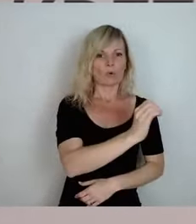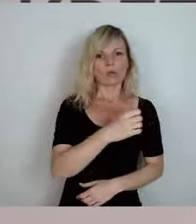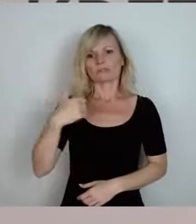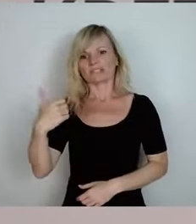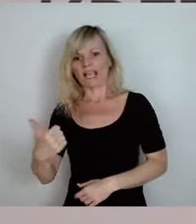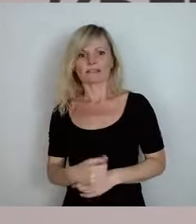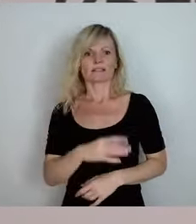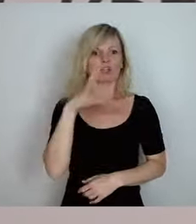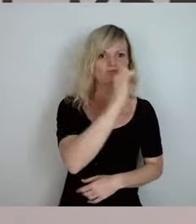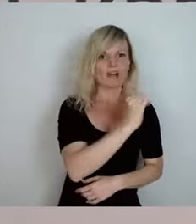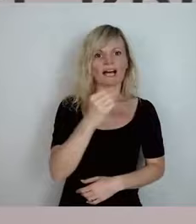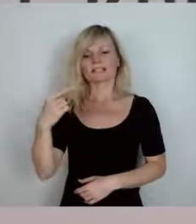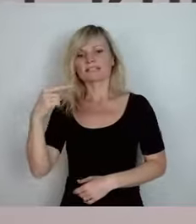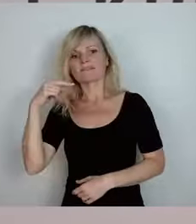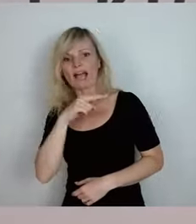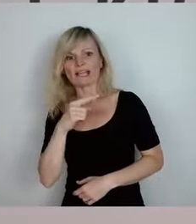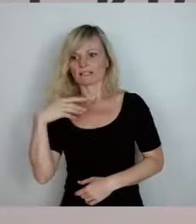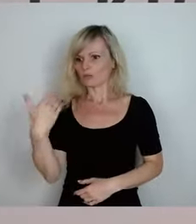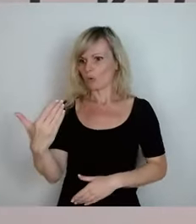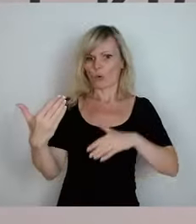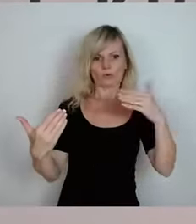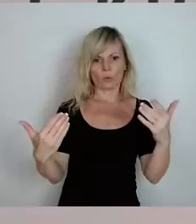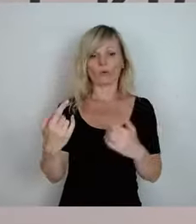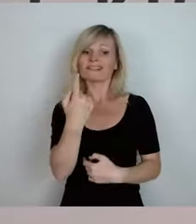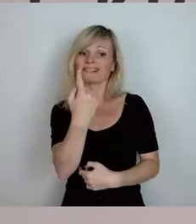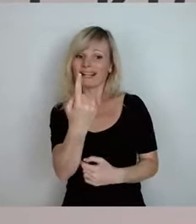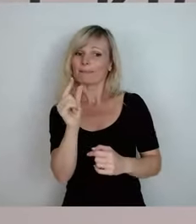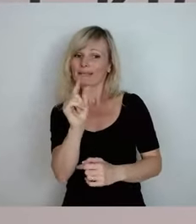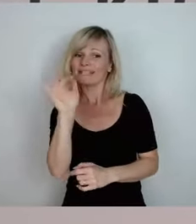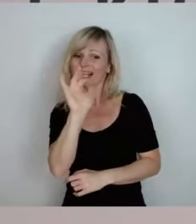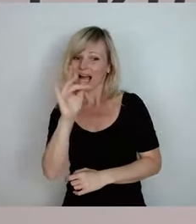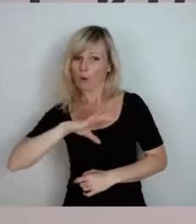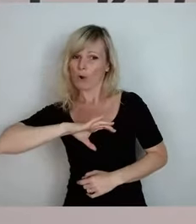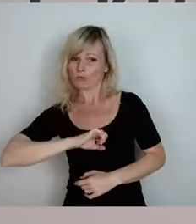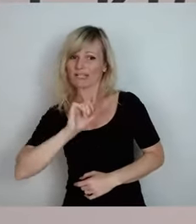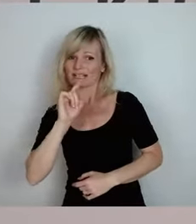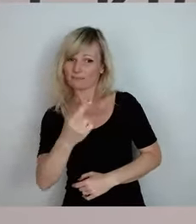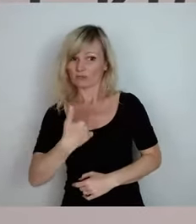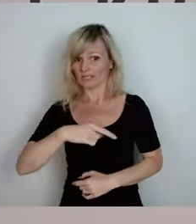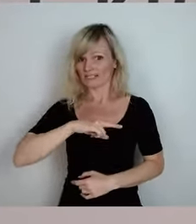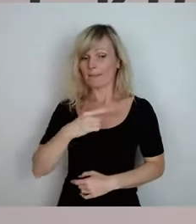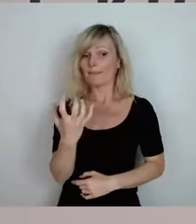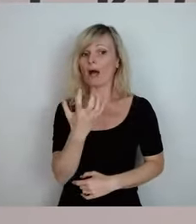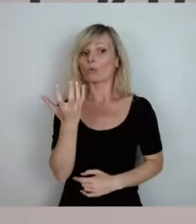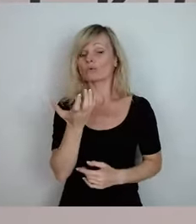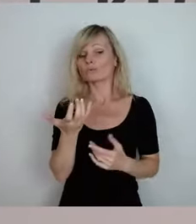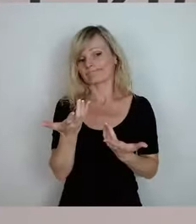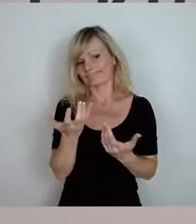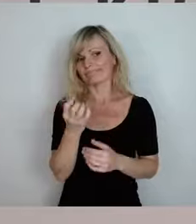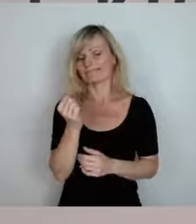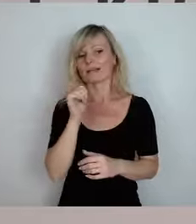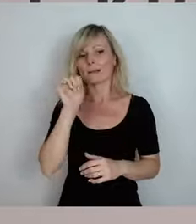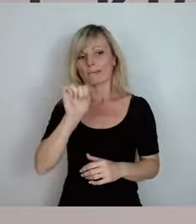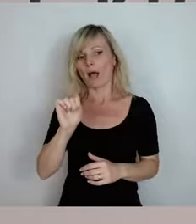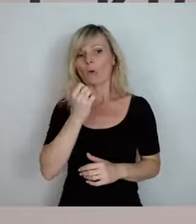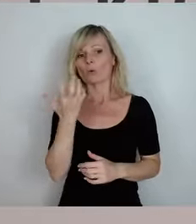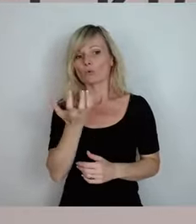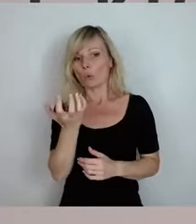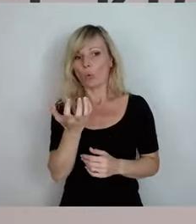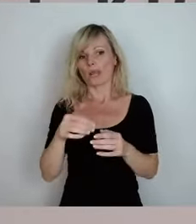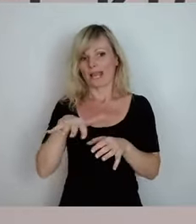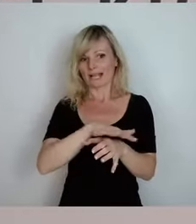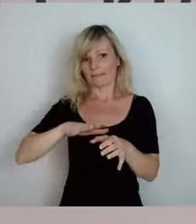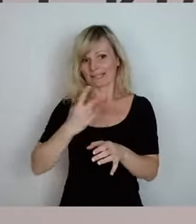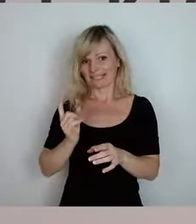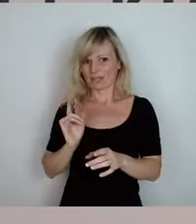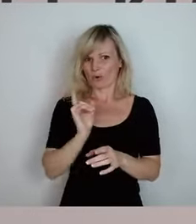grau ertragen. Ich komme aus einem Braunkohlegebiet. Und ich habe lange darum gekämpft, dass das nicht so schnell passiert mit dem